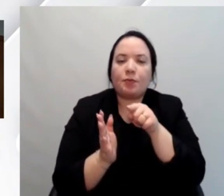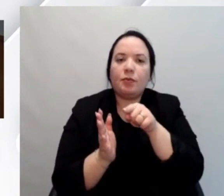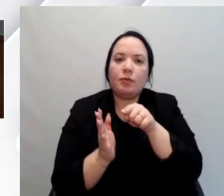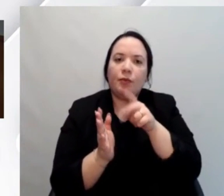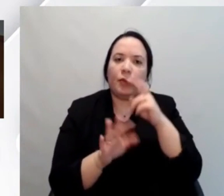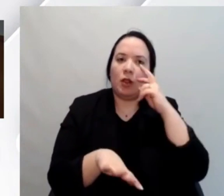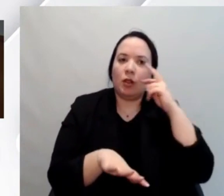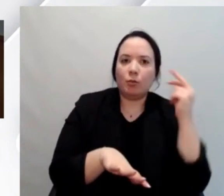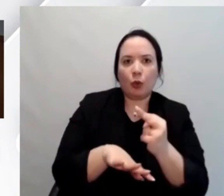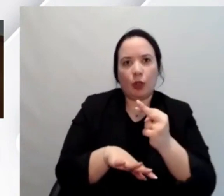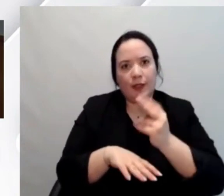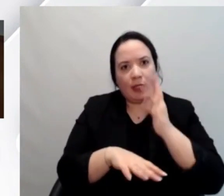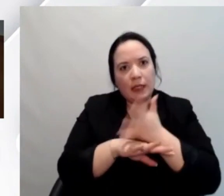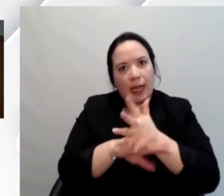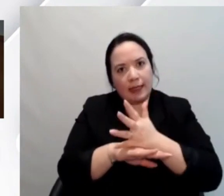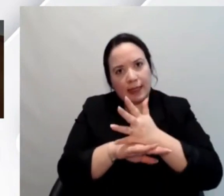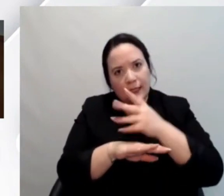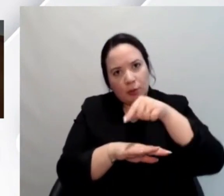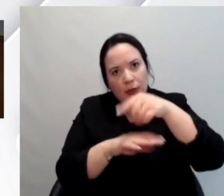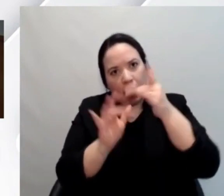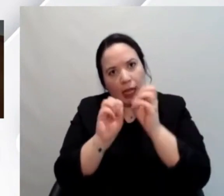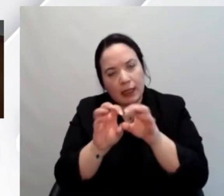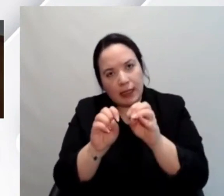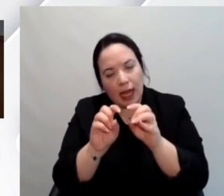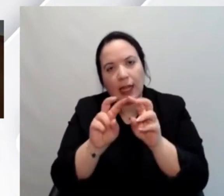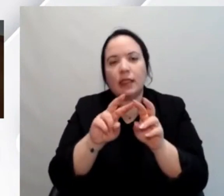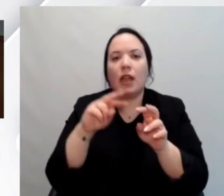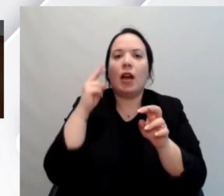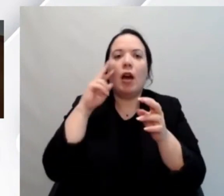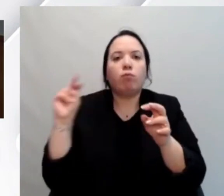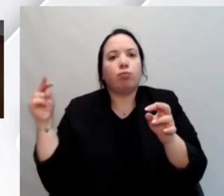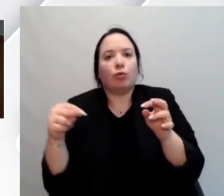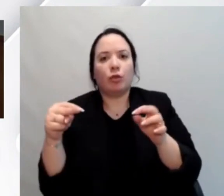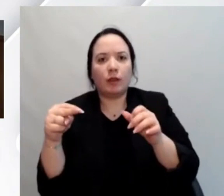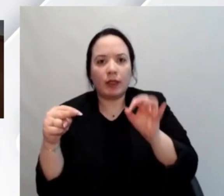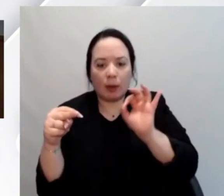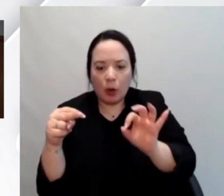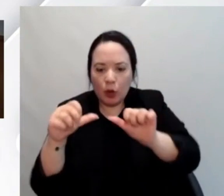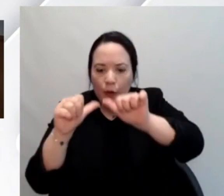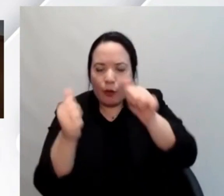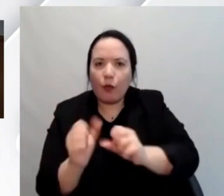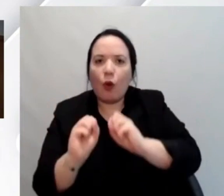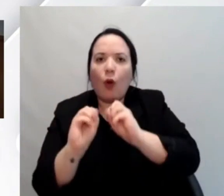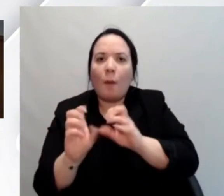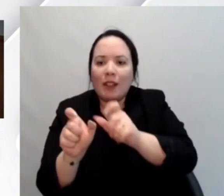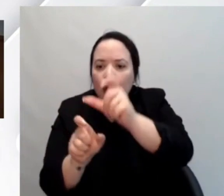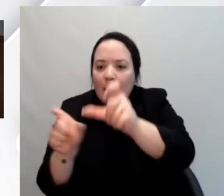didattica accessibile sia da un punto di vista di formare persone che